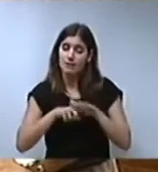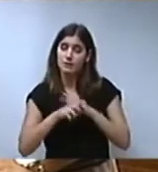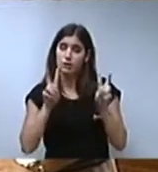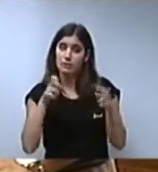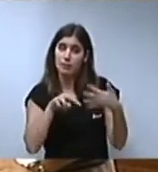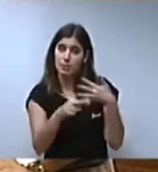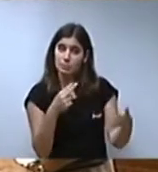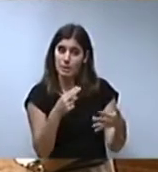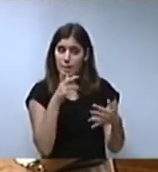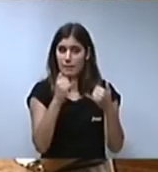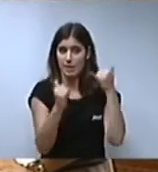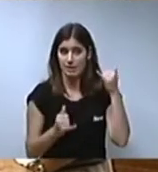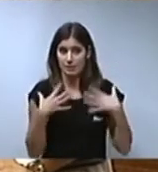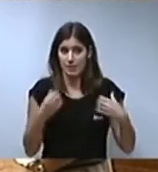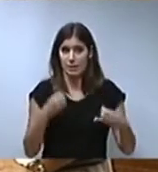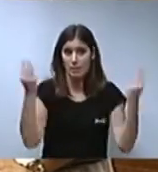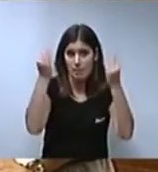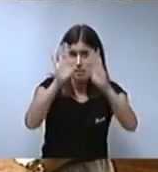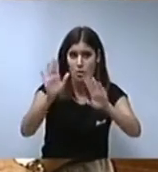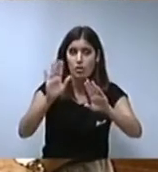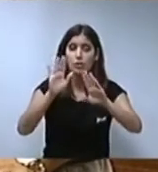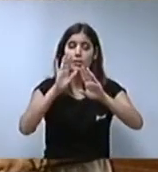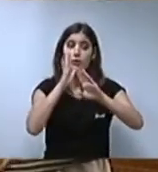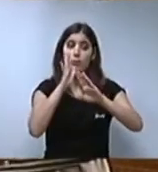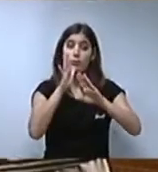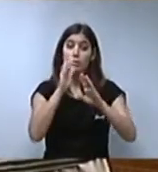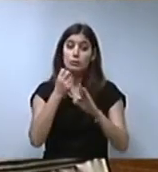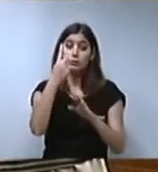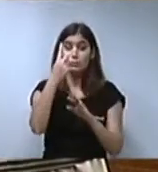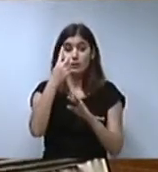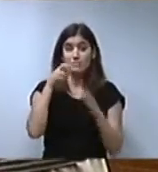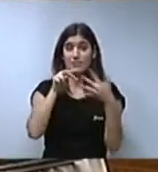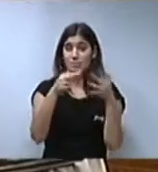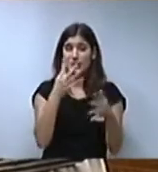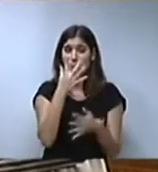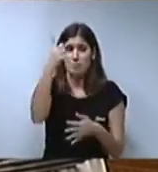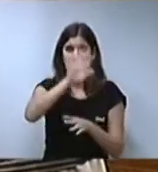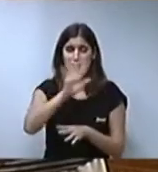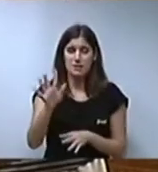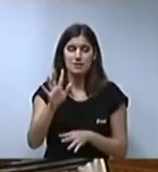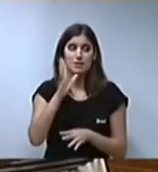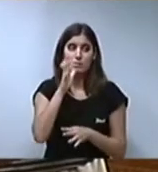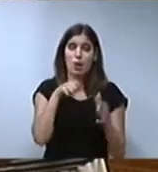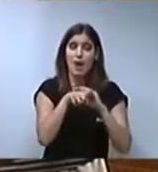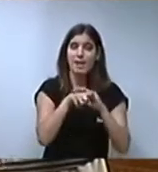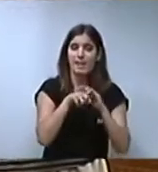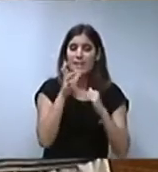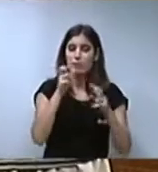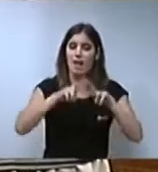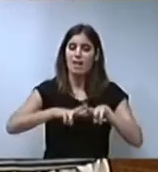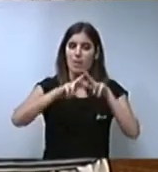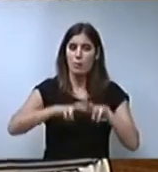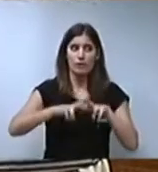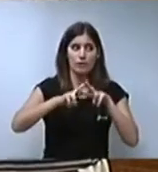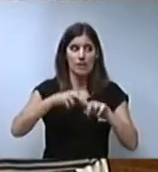matèria de transparència de la crisi sanitària hagi sigut presa com a una de les més transparents per les agències d'avaluació.